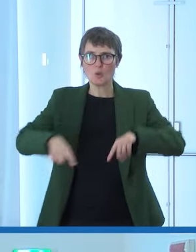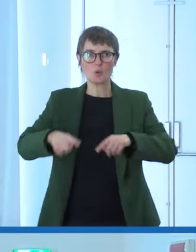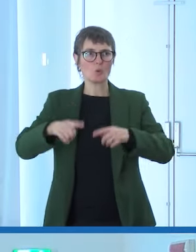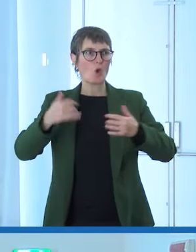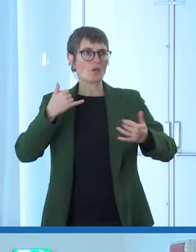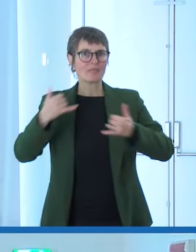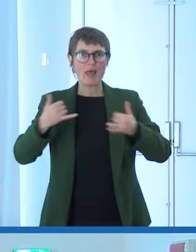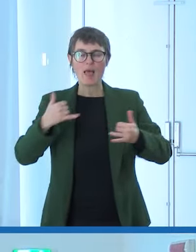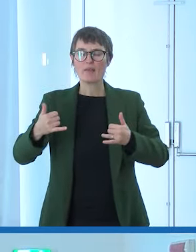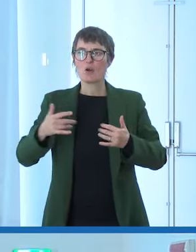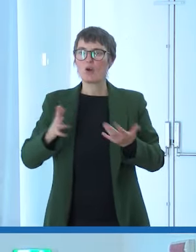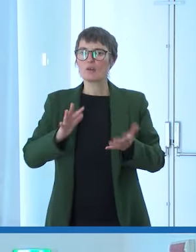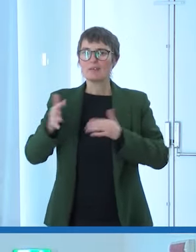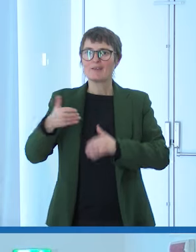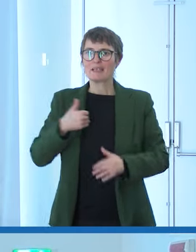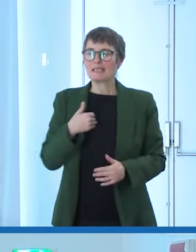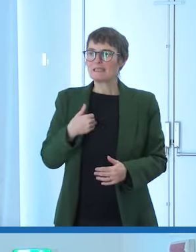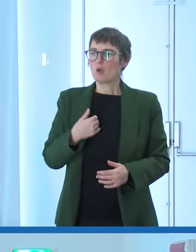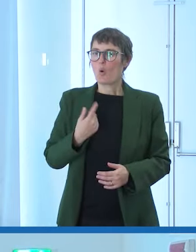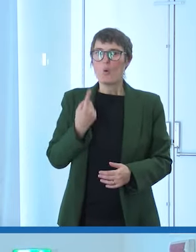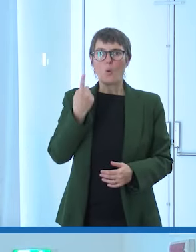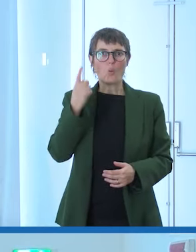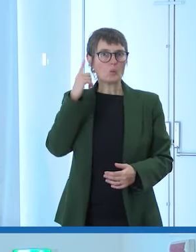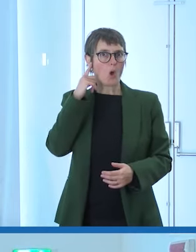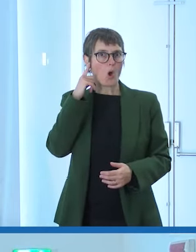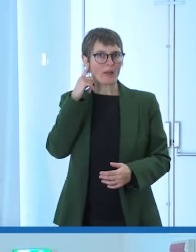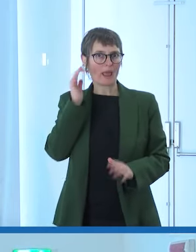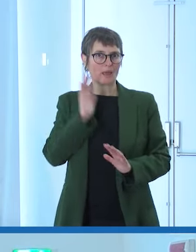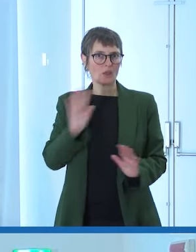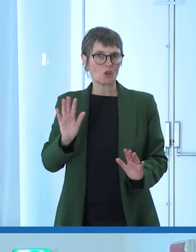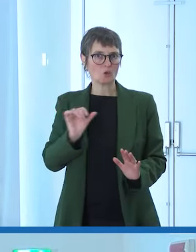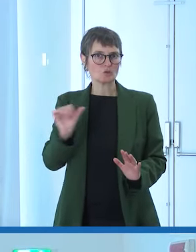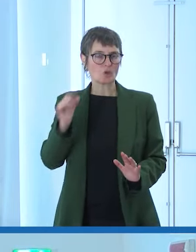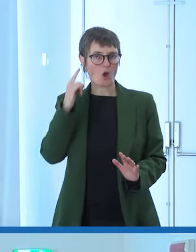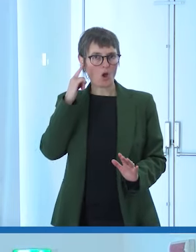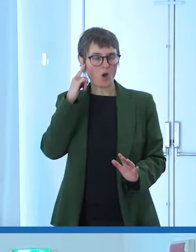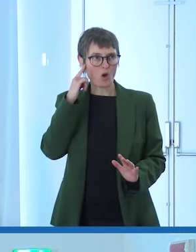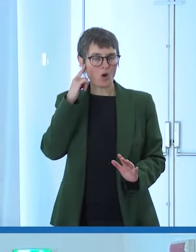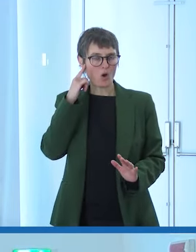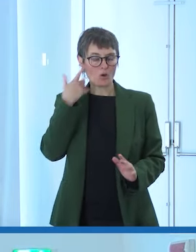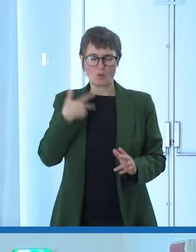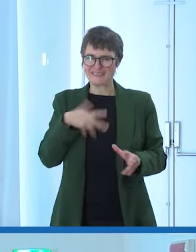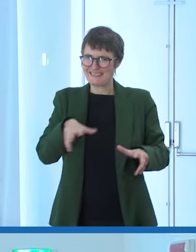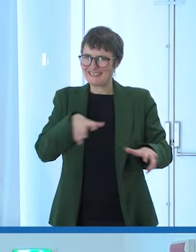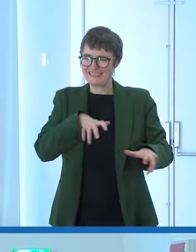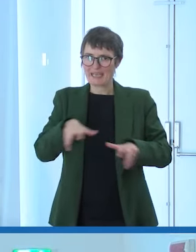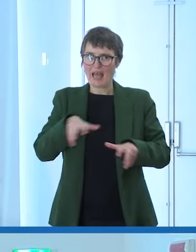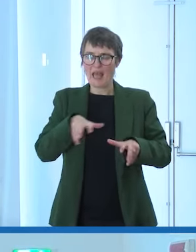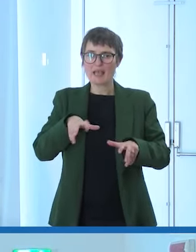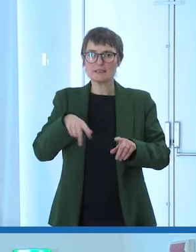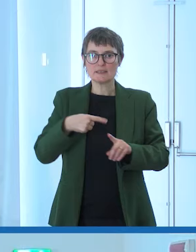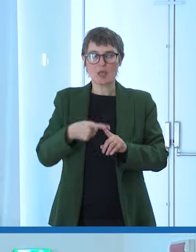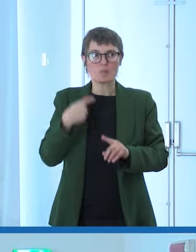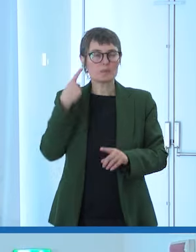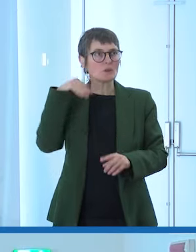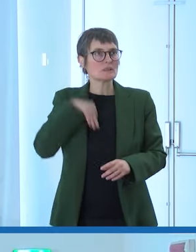temevo non solo ovviamente lo stress era raddoppiato ma temevo di perdere anche l'udito da quell'orecchio